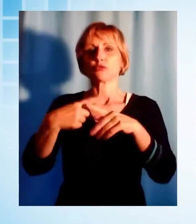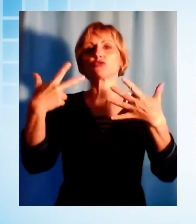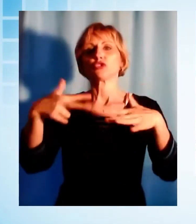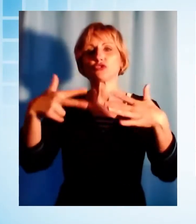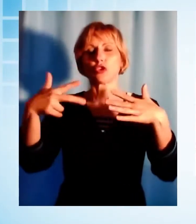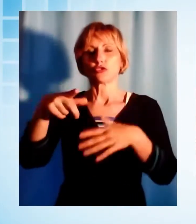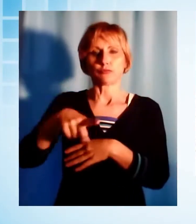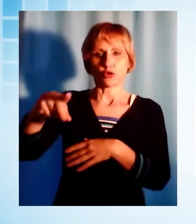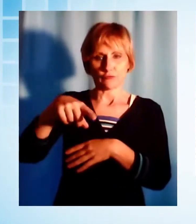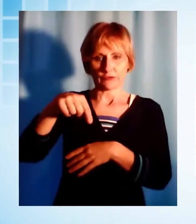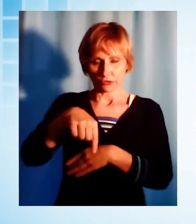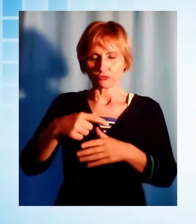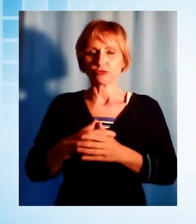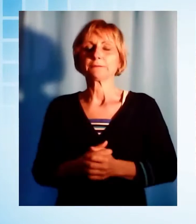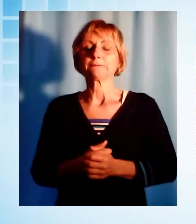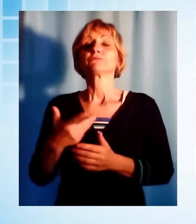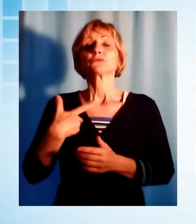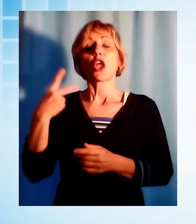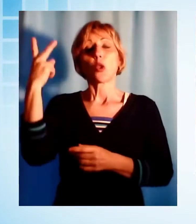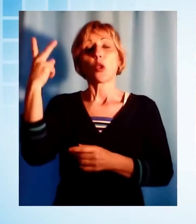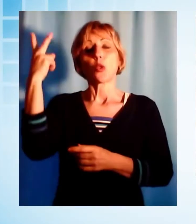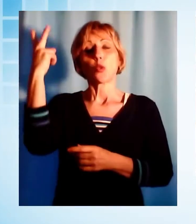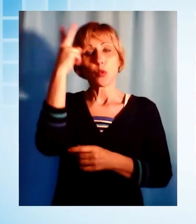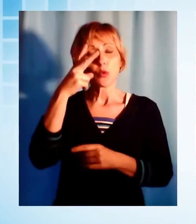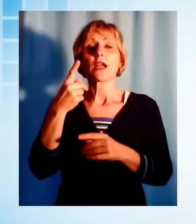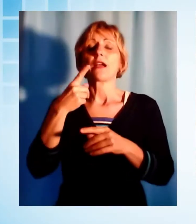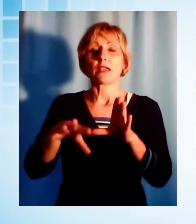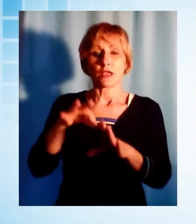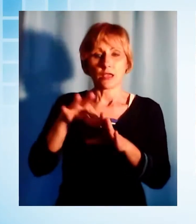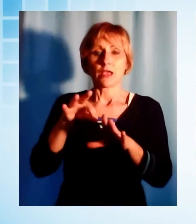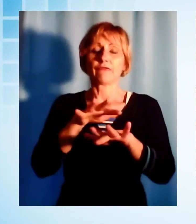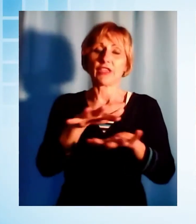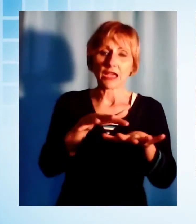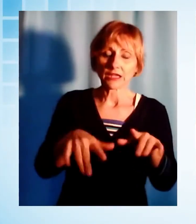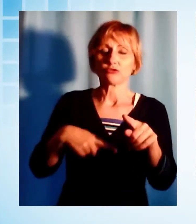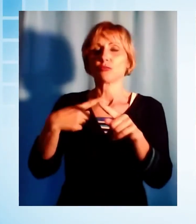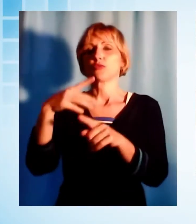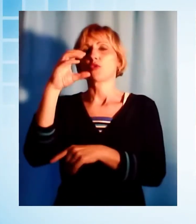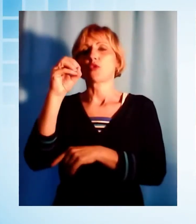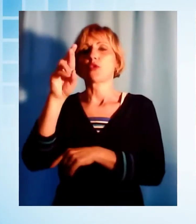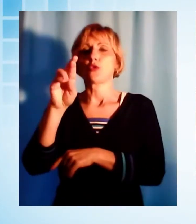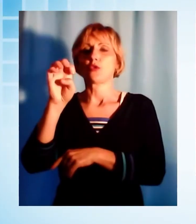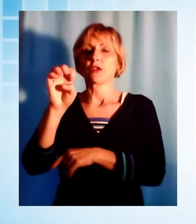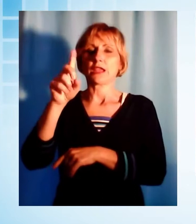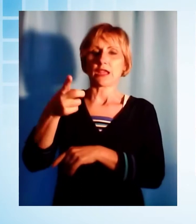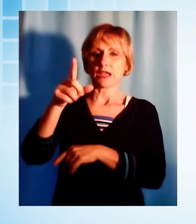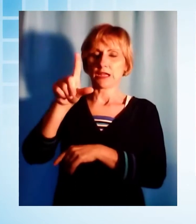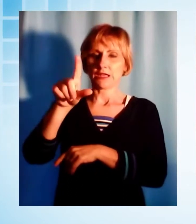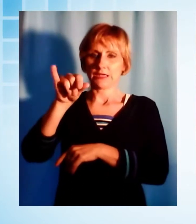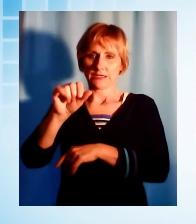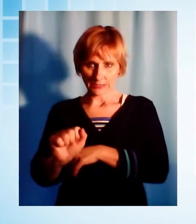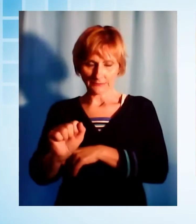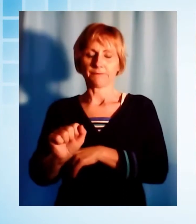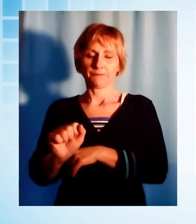tornare alle urne, in provincia di Lucca, quello di Viareggio e quello di Coreglia. Per le regioni chiamate a rinnovare le proprie giunte e i propri consigli